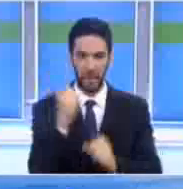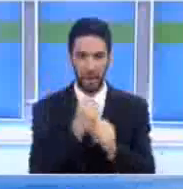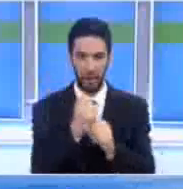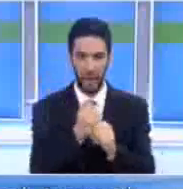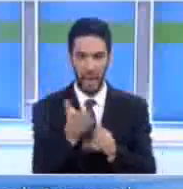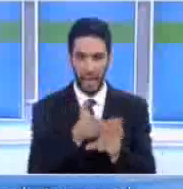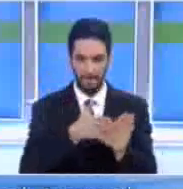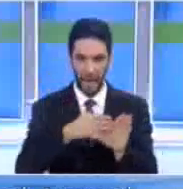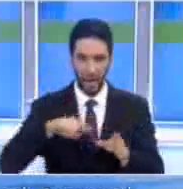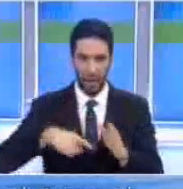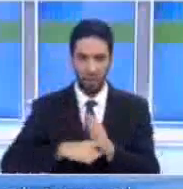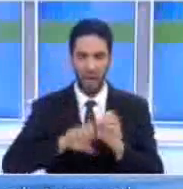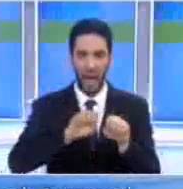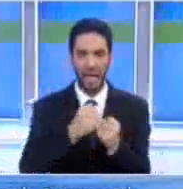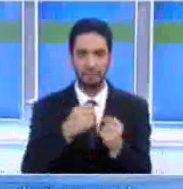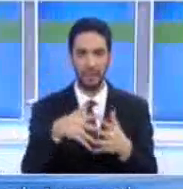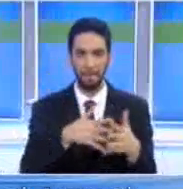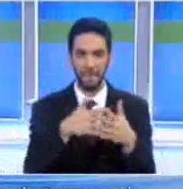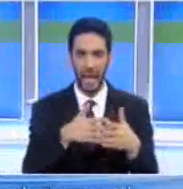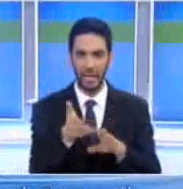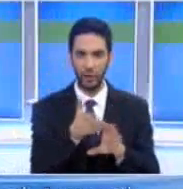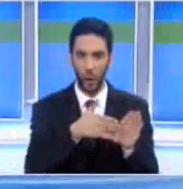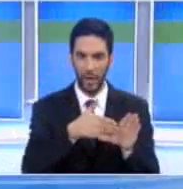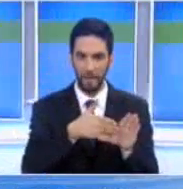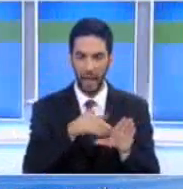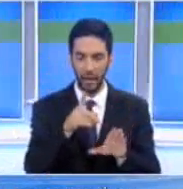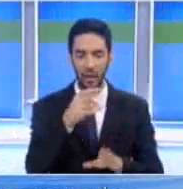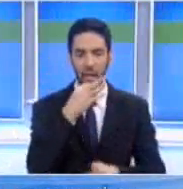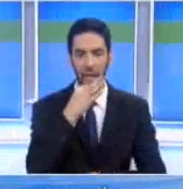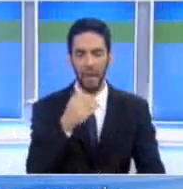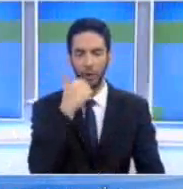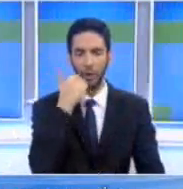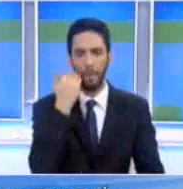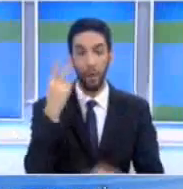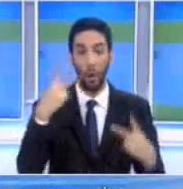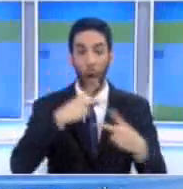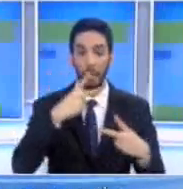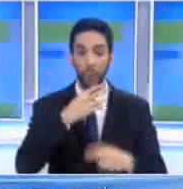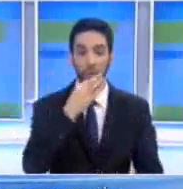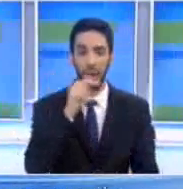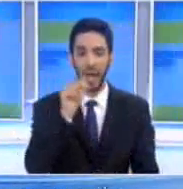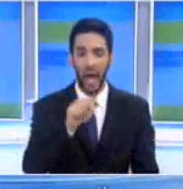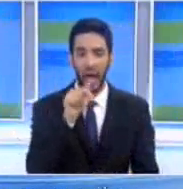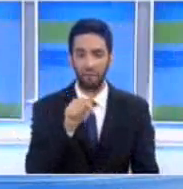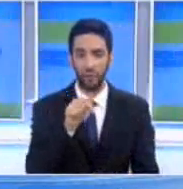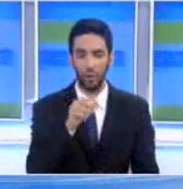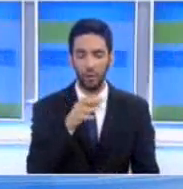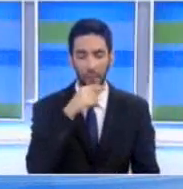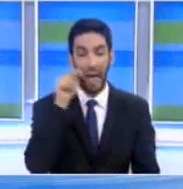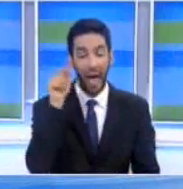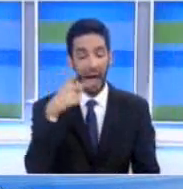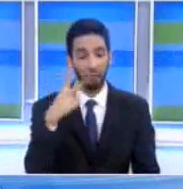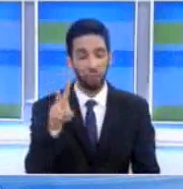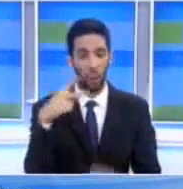δολεοφθοράς σε εξοπλισμό του λιμανιού Λεμεσού, ο κ. Διομήδος είπε ότι είναι εντροπή για έναν υπουργό να προβαίνει σε τέτοιες δηλώσεις